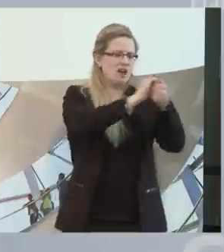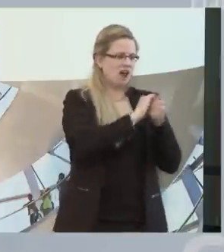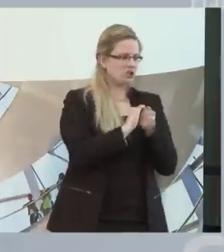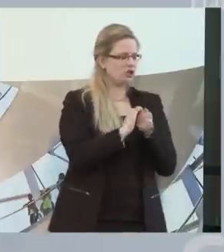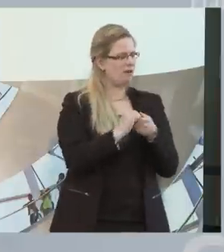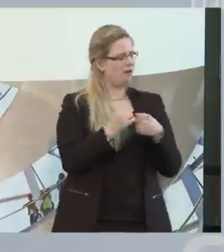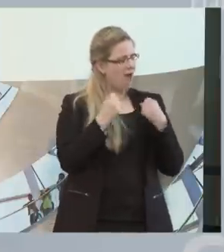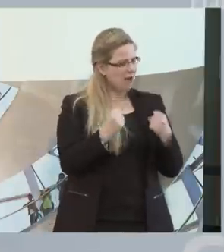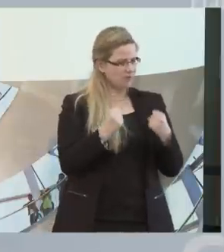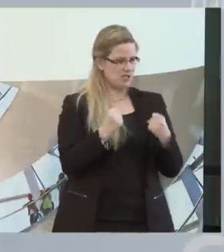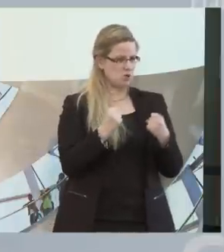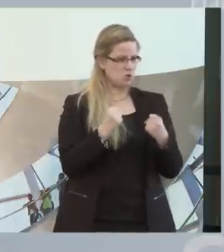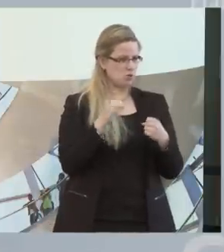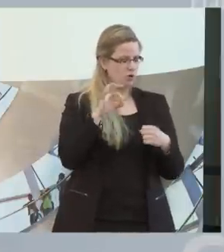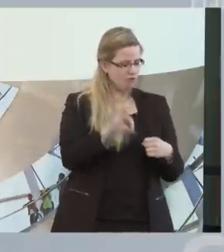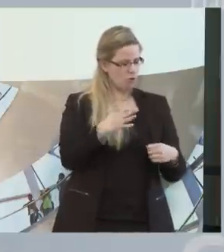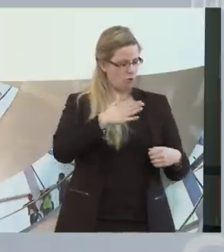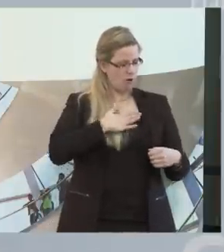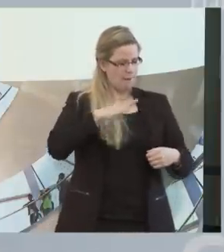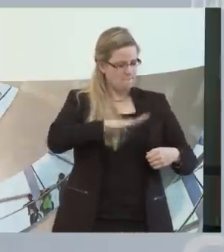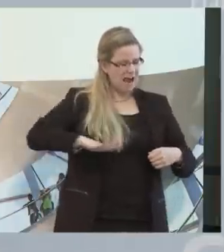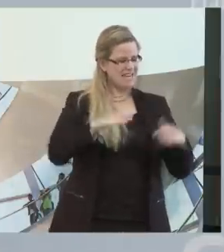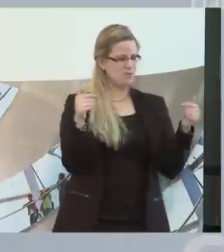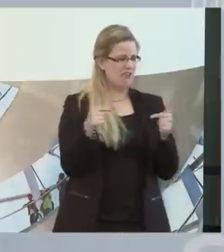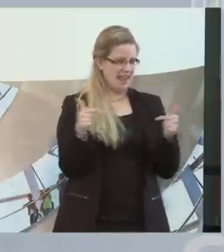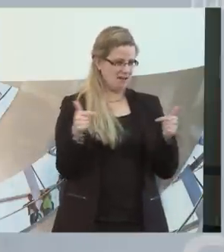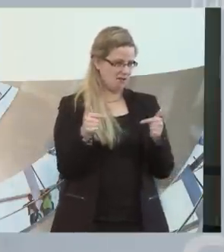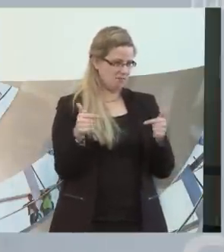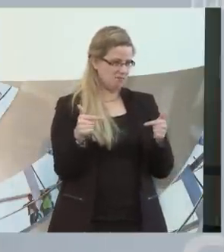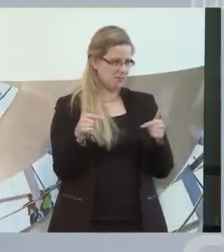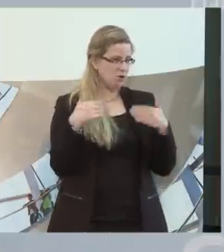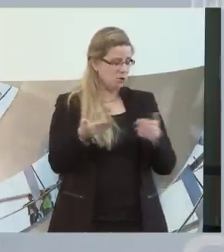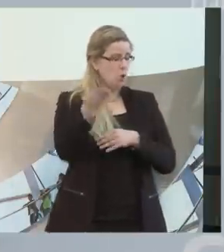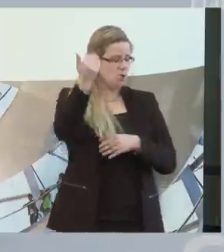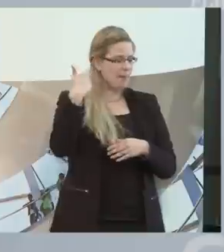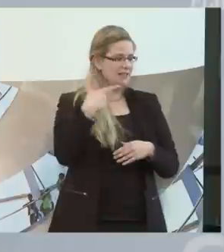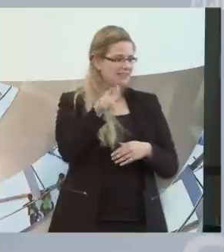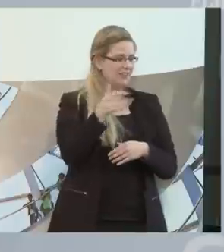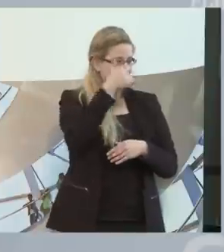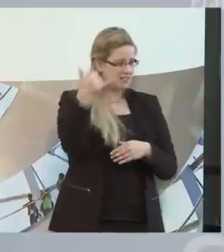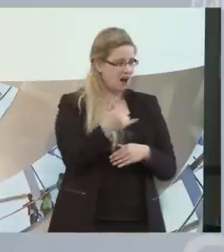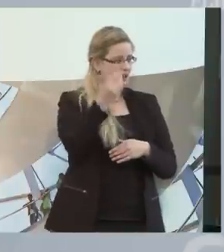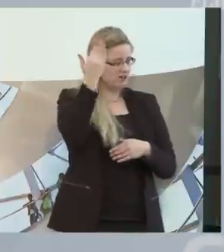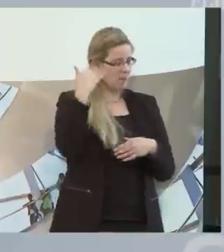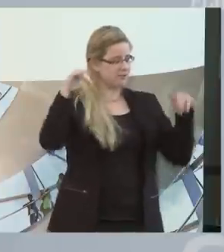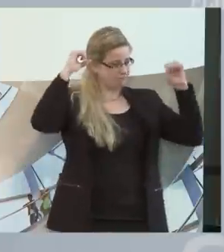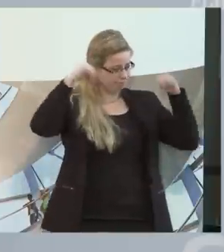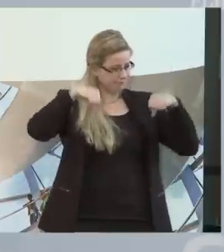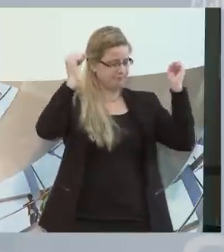Absicherung für das Thema der Pflegebedürftigkeit. So ist sie nun mal vor 20 Jahren geschaffen worden.